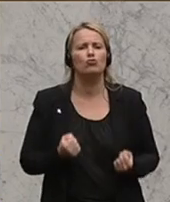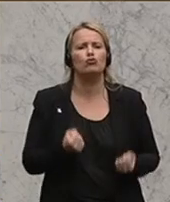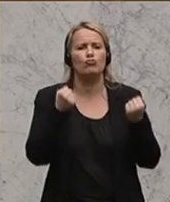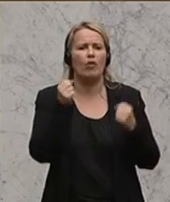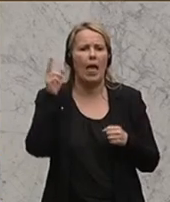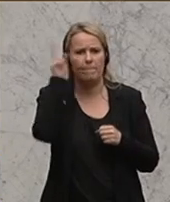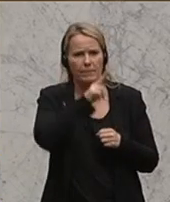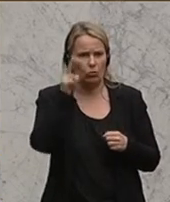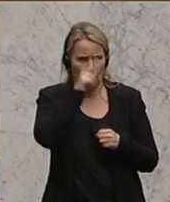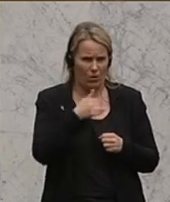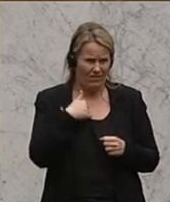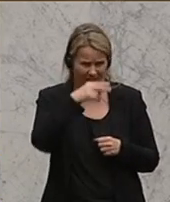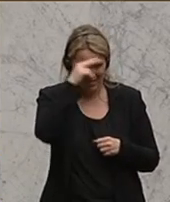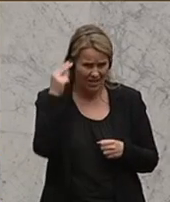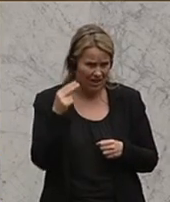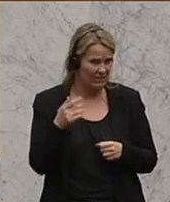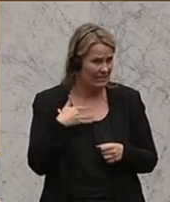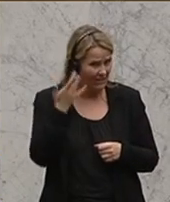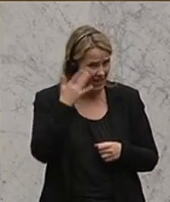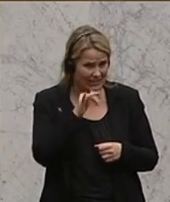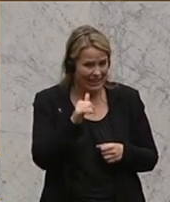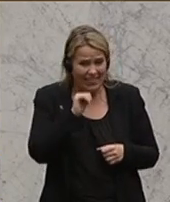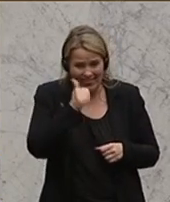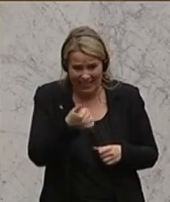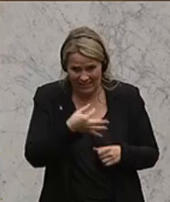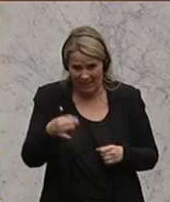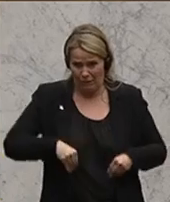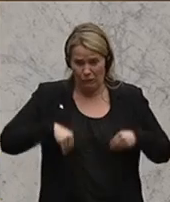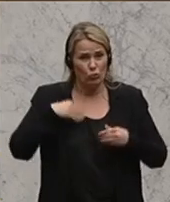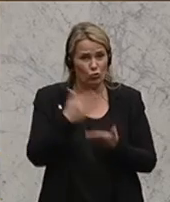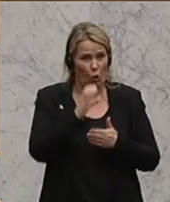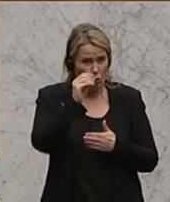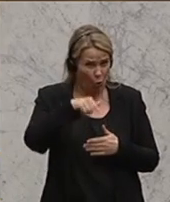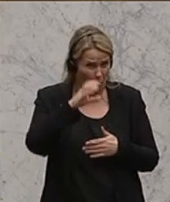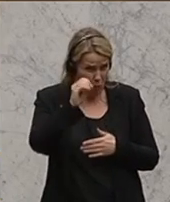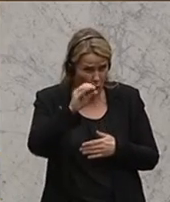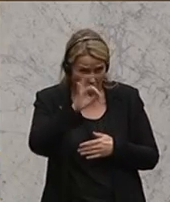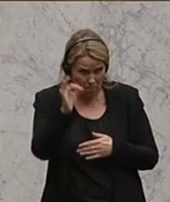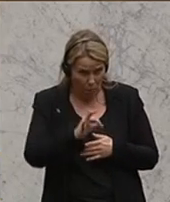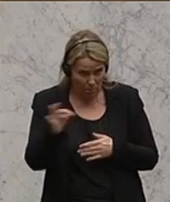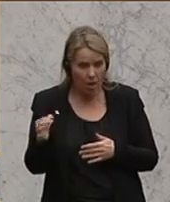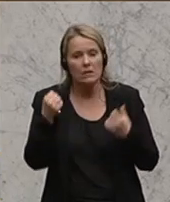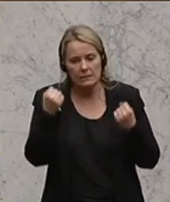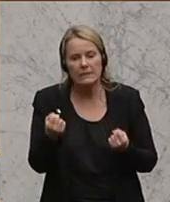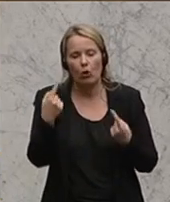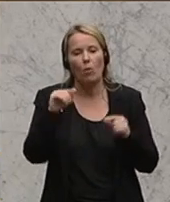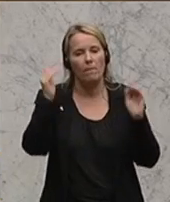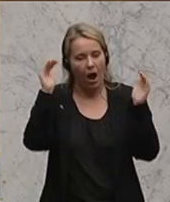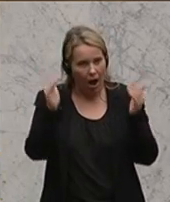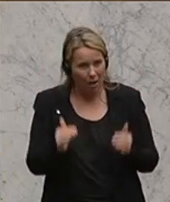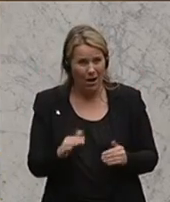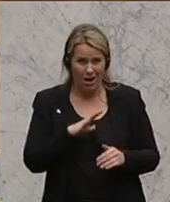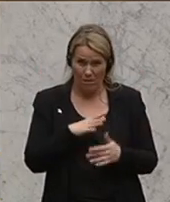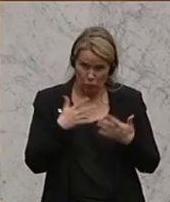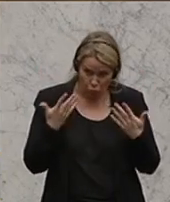in der Nacht. Das weiß ich nicht, ob ich dann am nächsten Vormittag 0,0 Promille habe. Natürlich wird etwas abgebaut, oder ob das in diesem